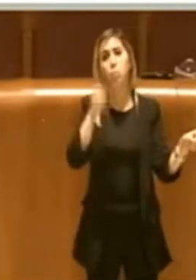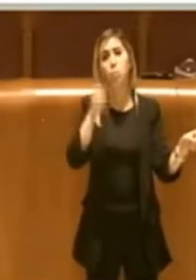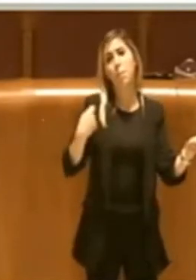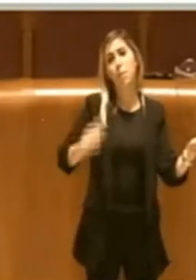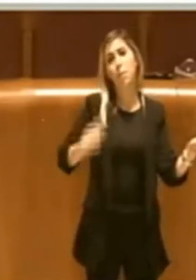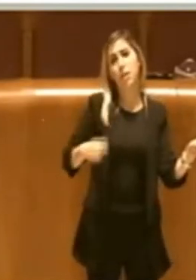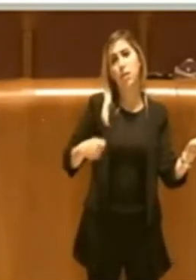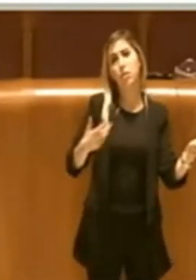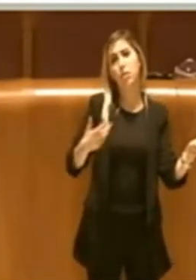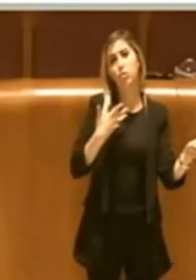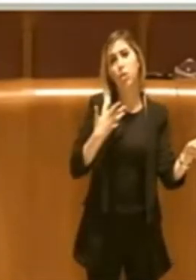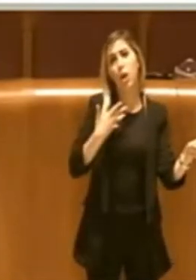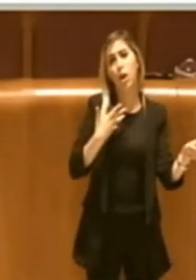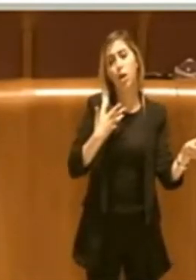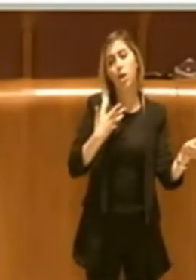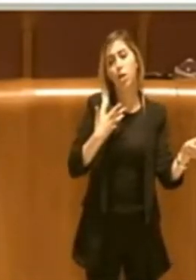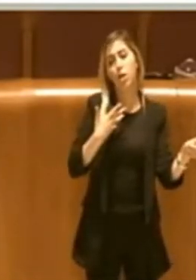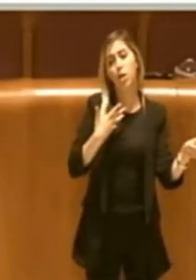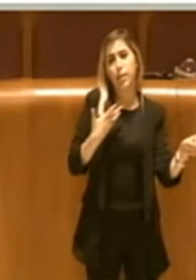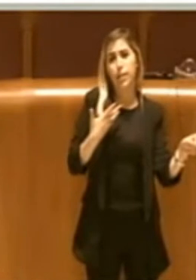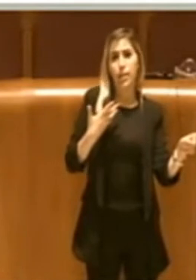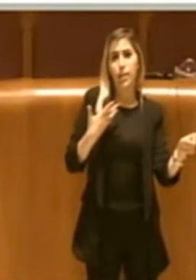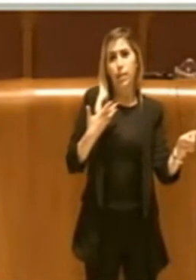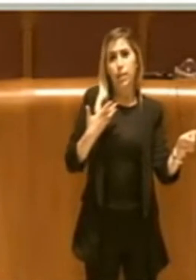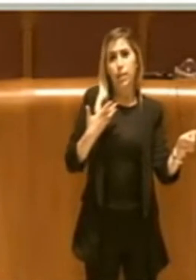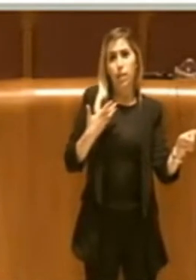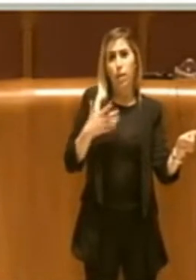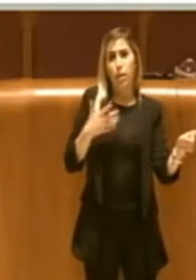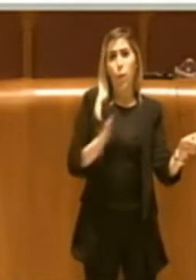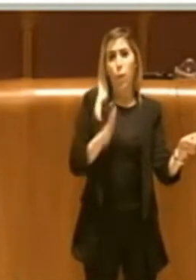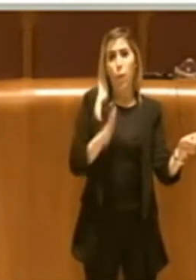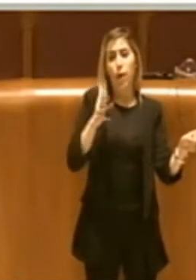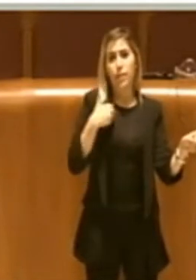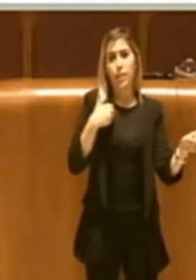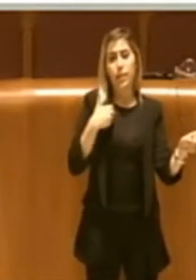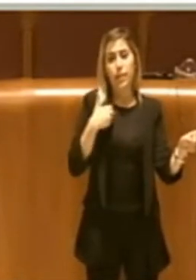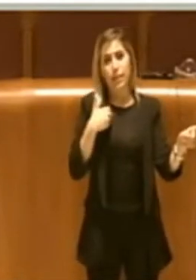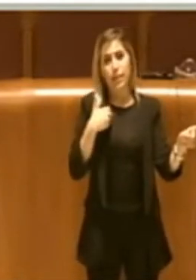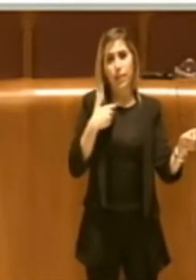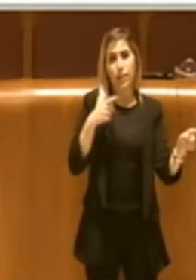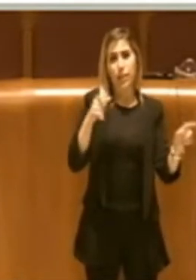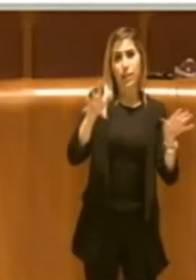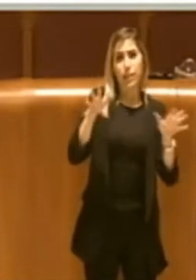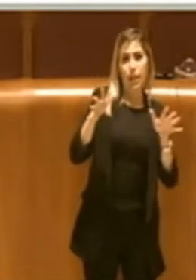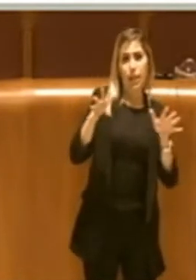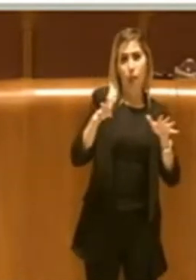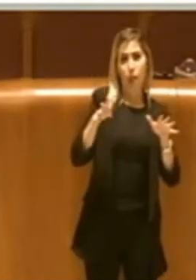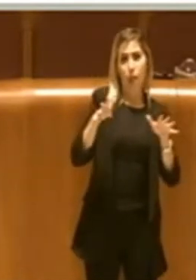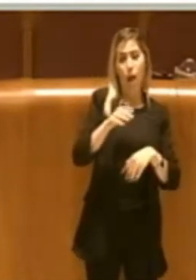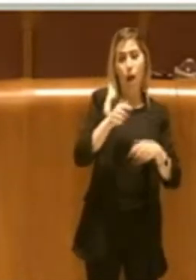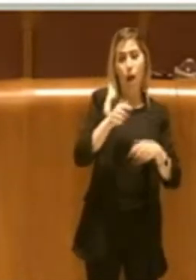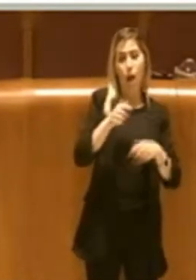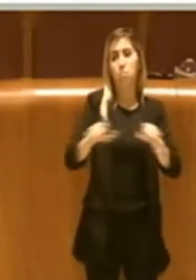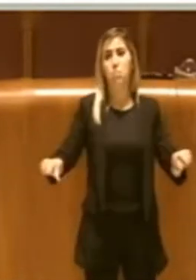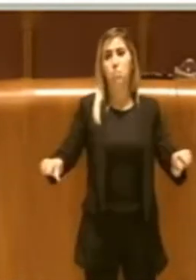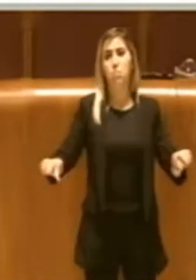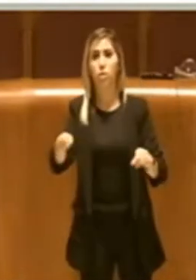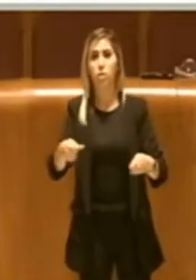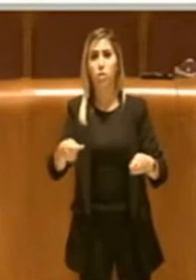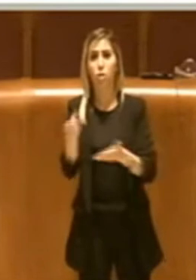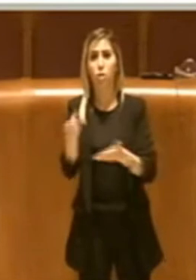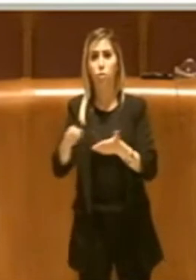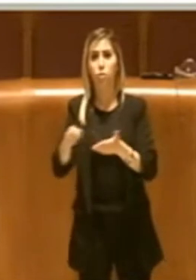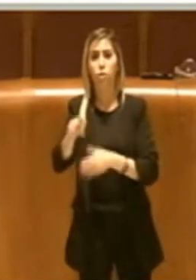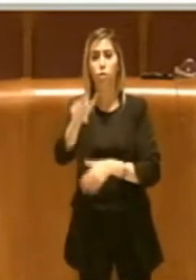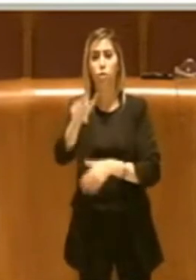insomma ho un atto del Partito Democratico che è quasi speculare a quello che è stato depositato dal Movimento 5 Stelle e che chiede sostanzialmente